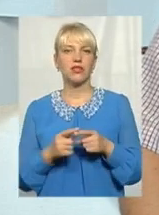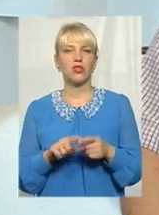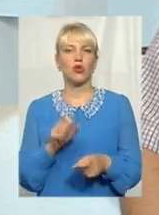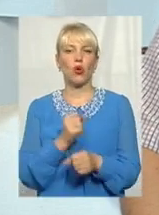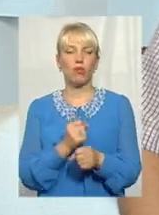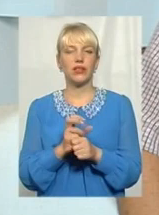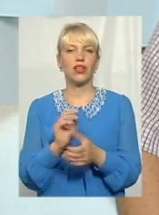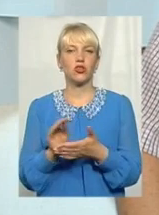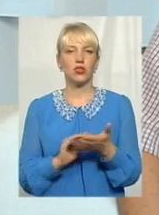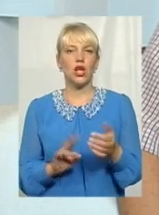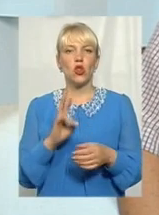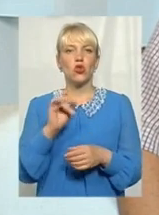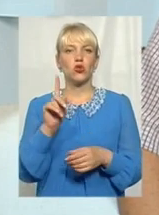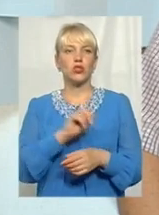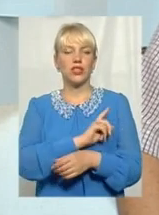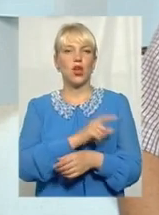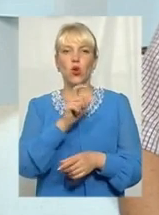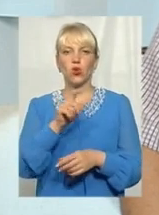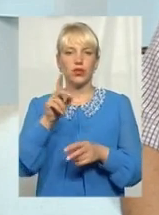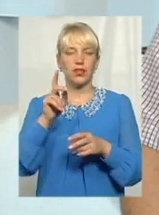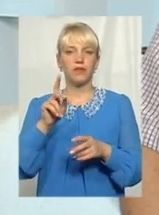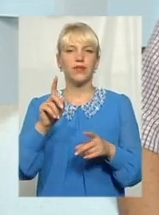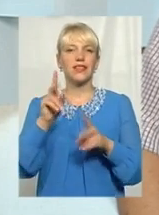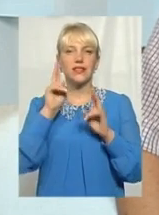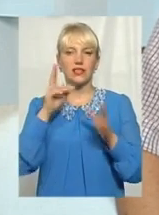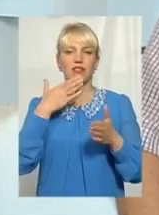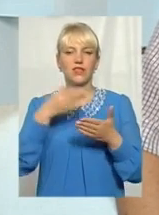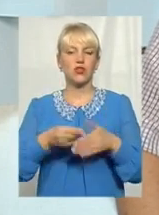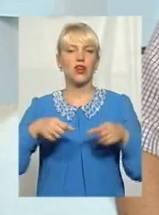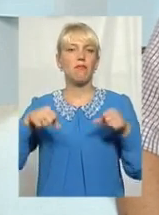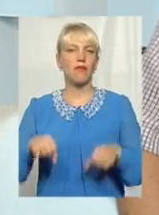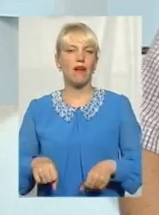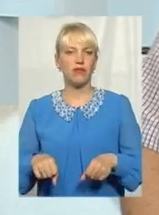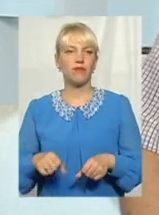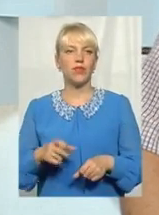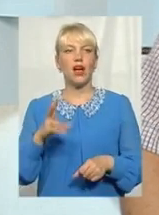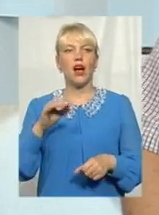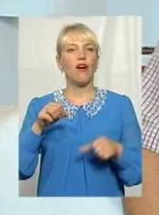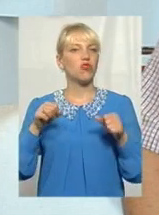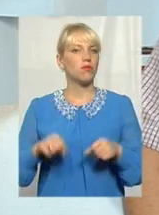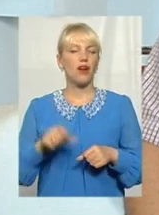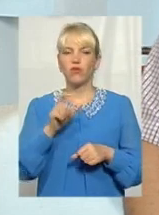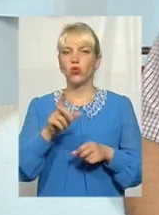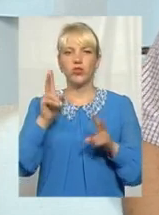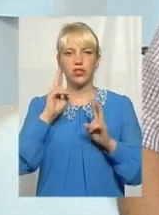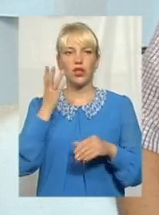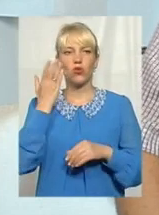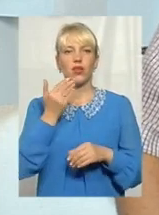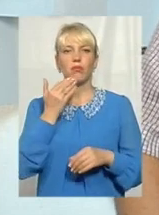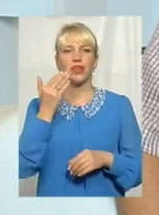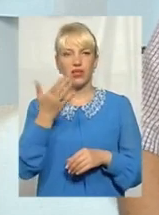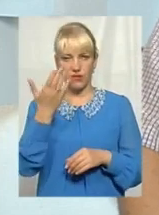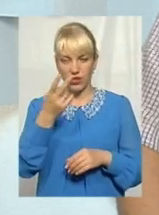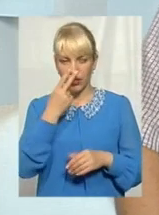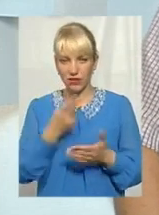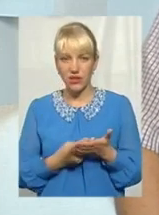що найсумніше, люди не знають своїх і ні прав, ну, обов'язки це така справа вже, але ось прав вони своїх не знають. І коли питаєш, ви